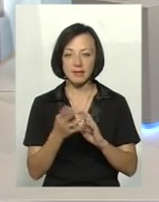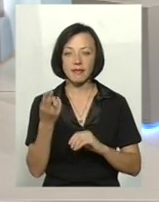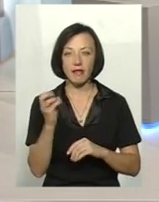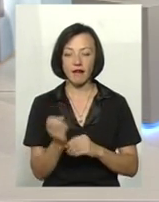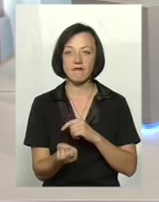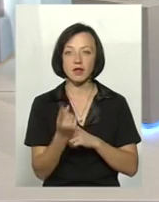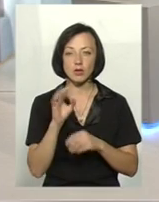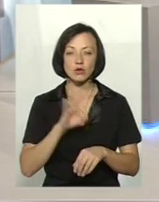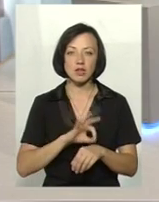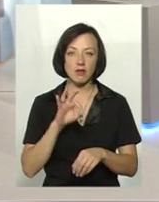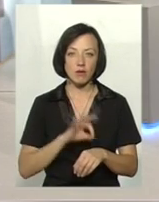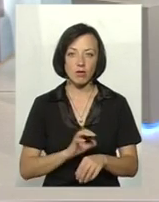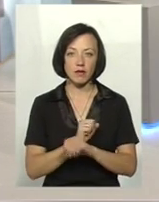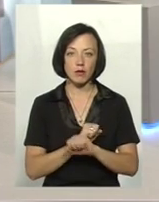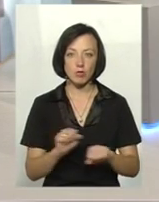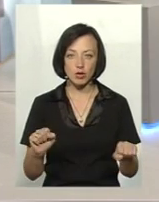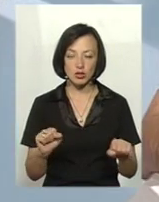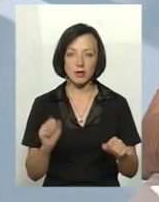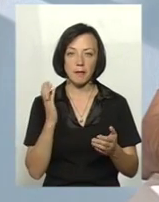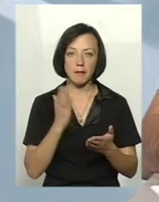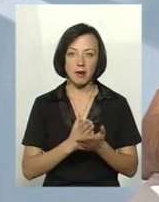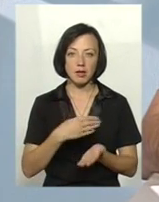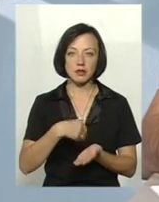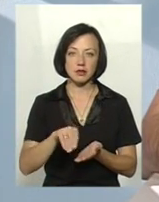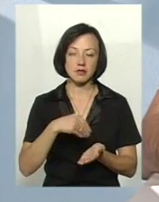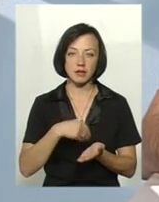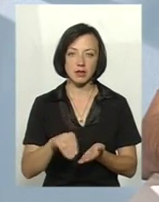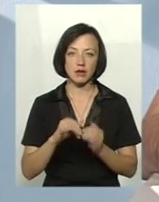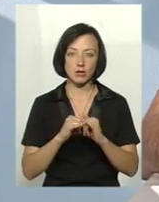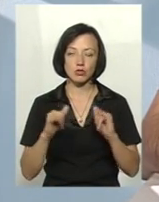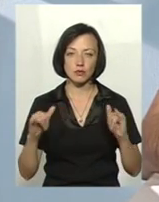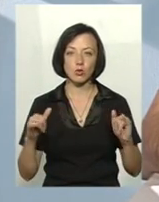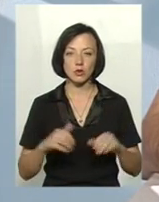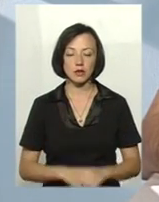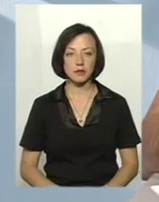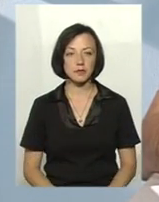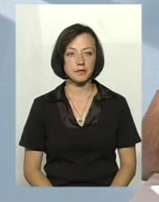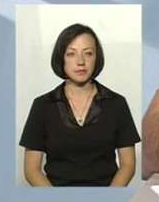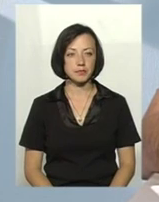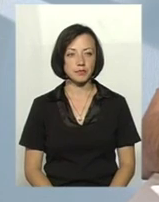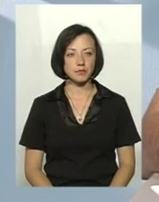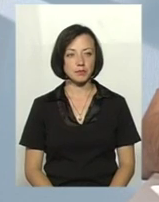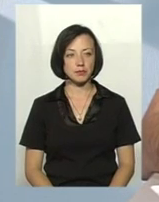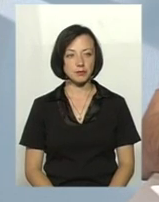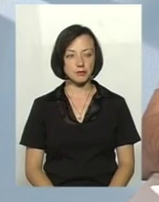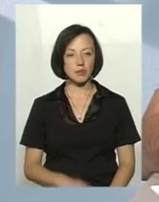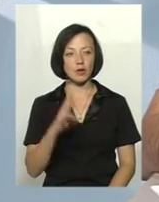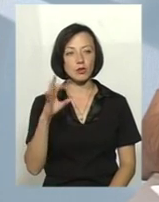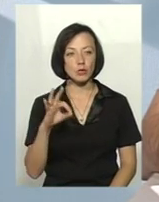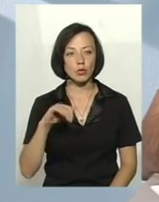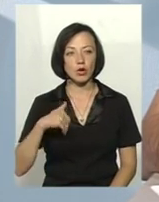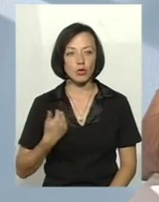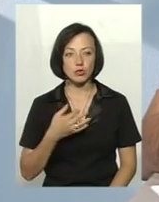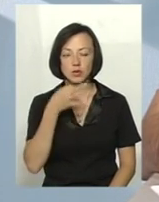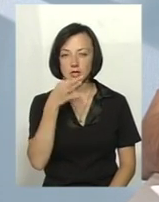виникло захворювання, не можна розводити поголів'я свиней. Але я хочу знову ж таки